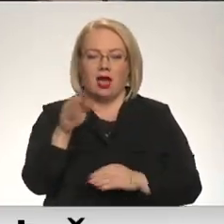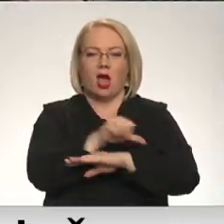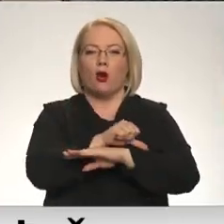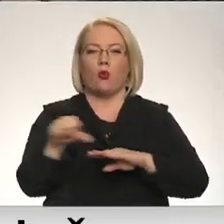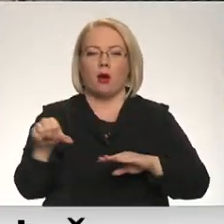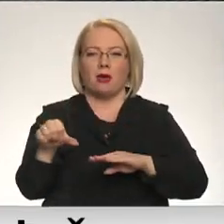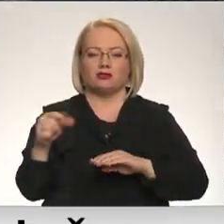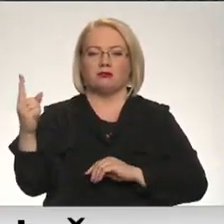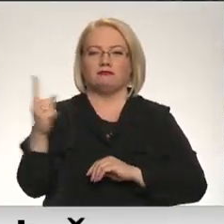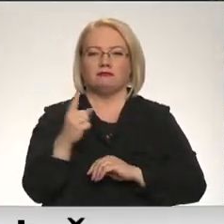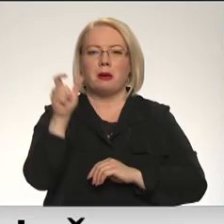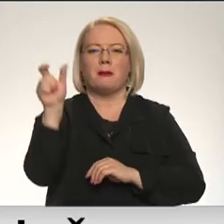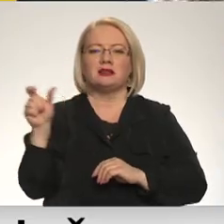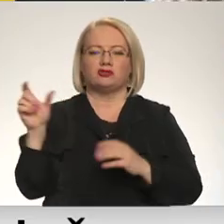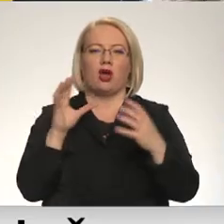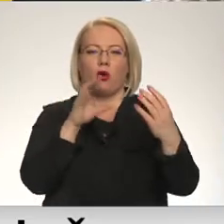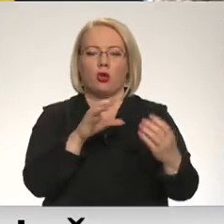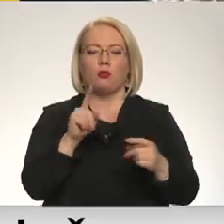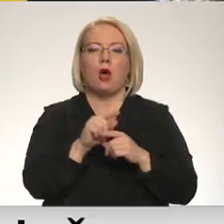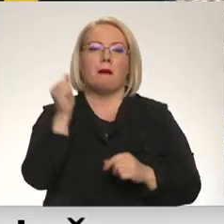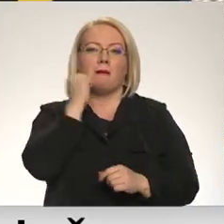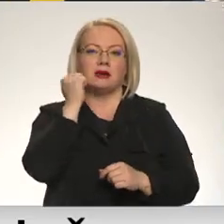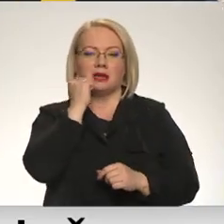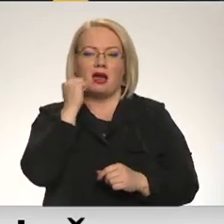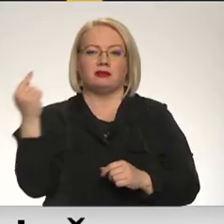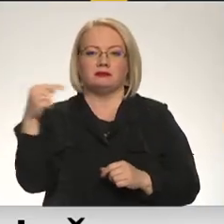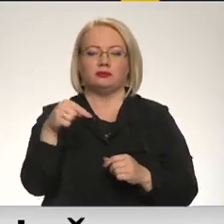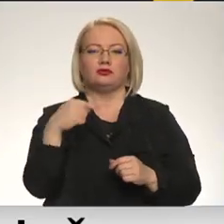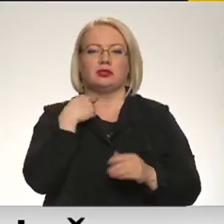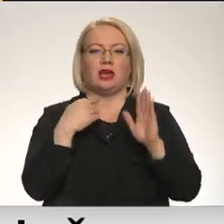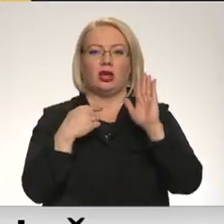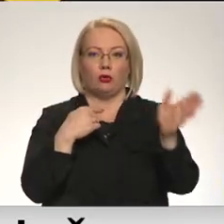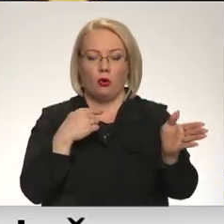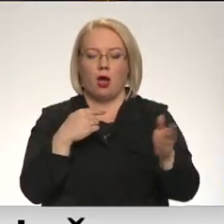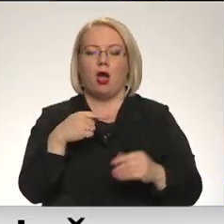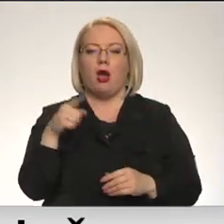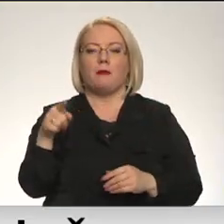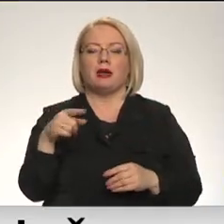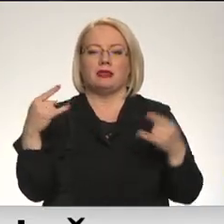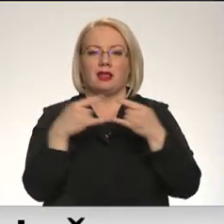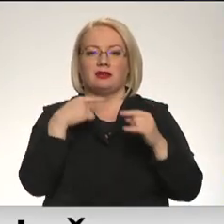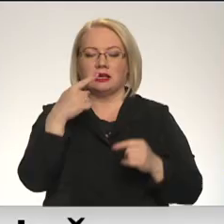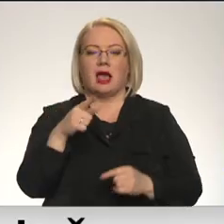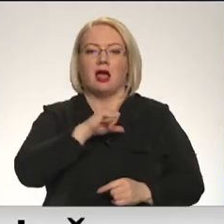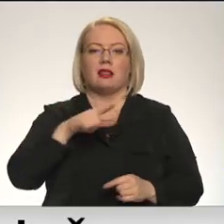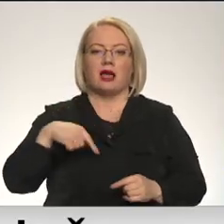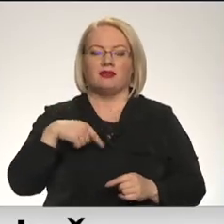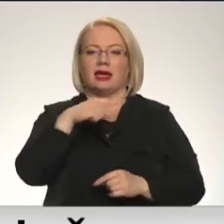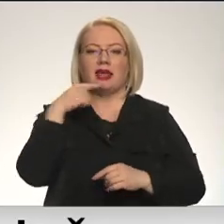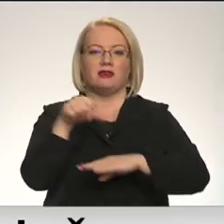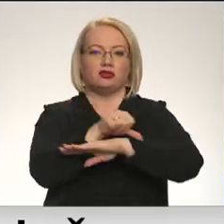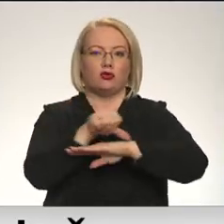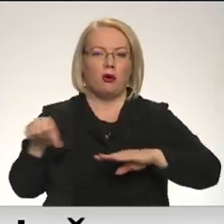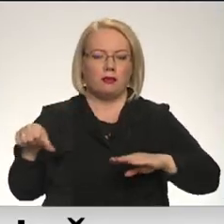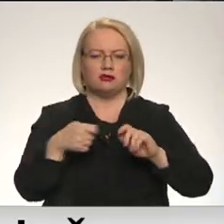pasažiera autobus, kas no Maskavas dodas uz Rīgu. Pasažieri retēvē stāsta, ka Latvijas-Krievijas robežas čeršošana